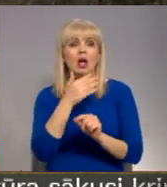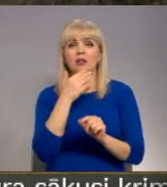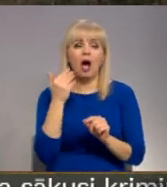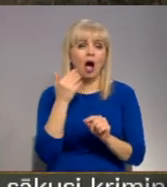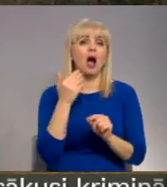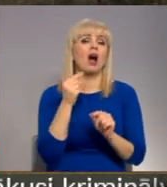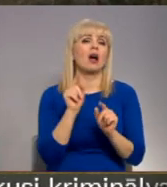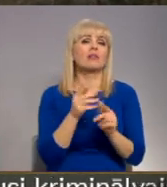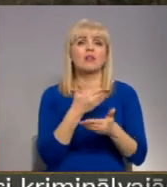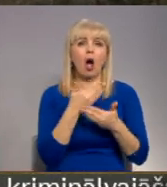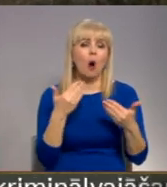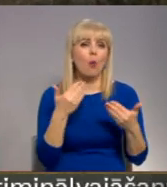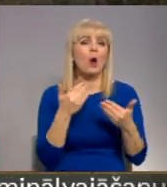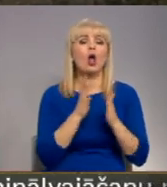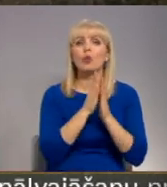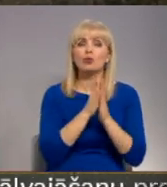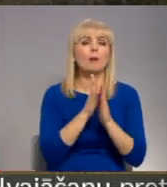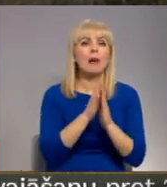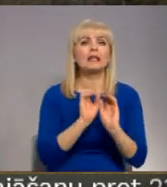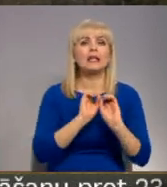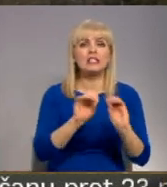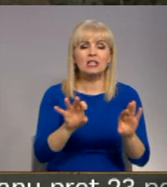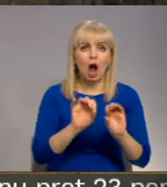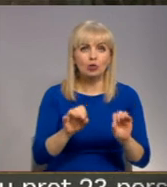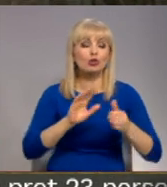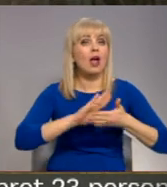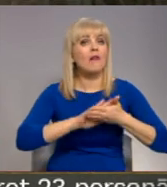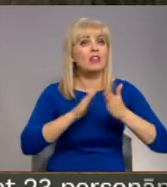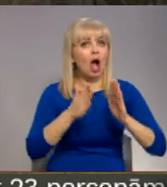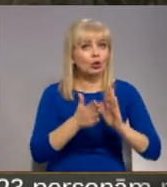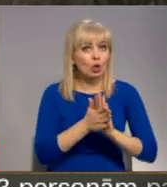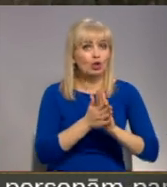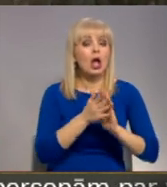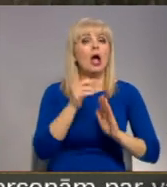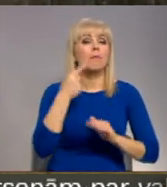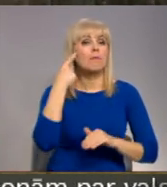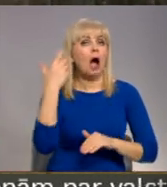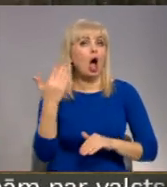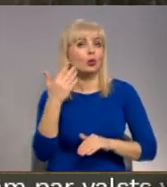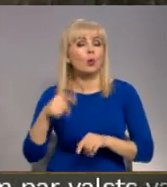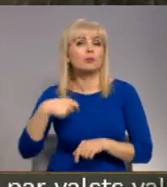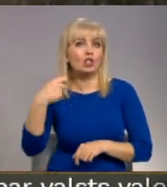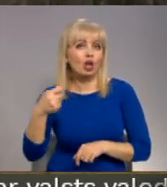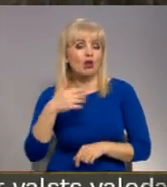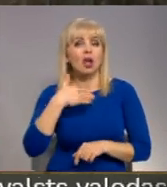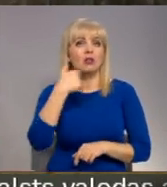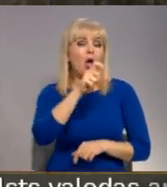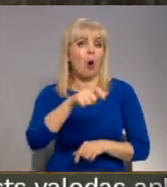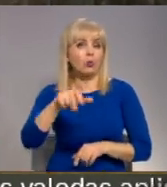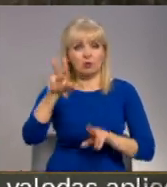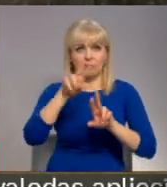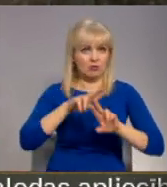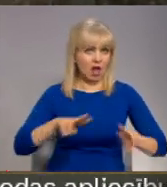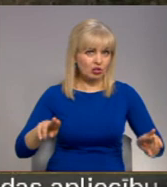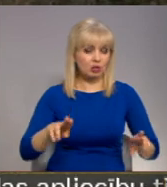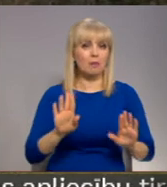Tā ir elementāra izskaidrošana, vienošanās, arī padomasniekšana. Es domāju, ka ļoti daudz arī nezina ļaudas par tiem